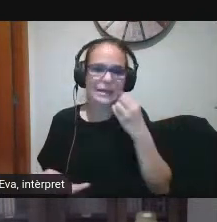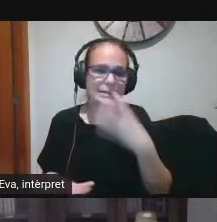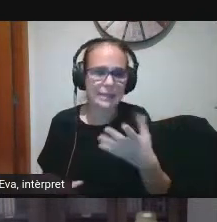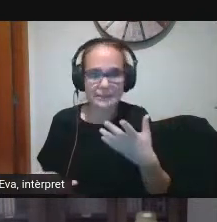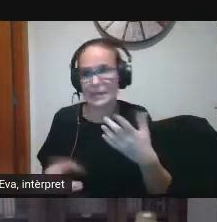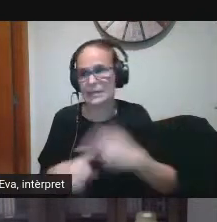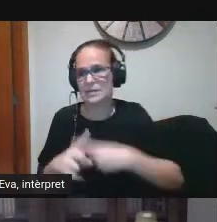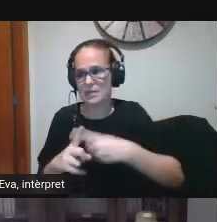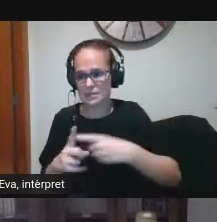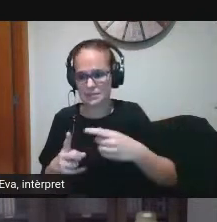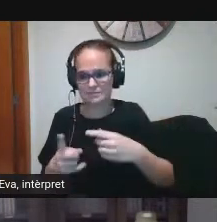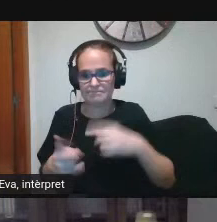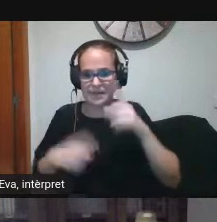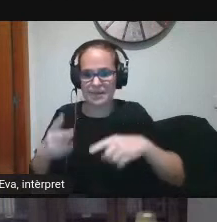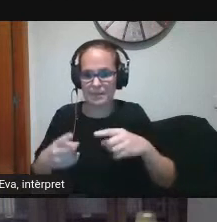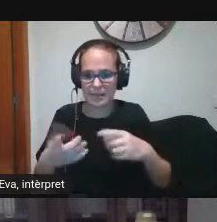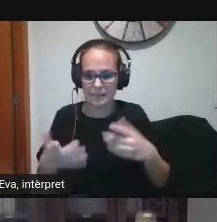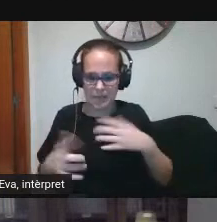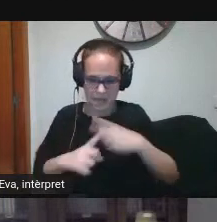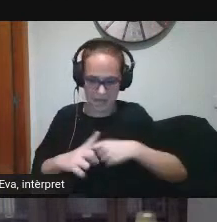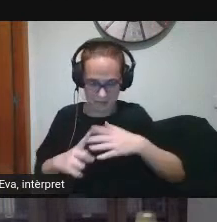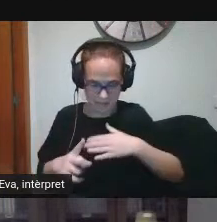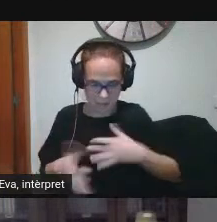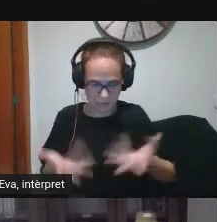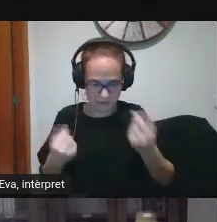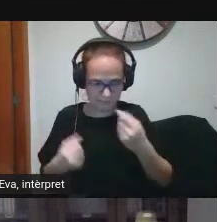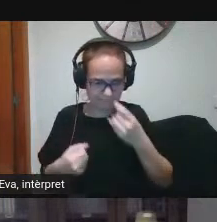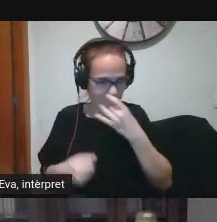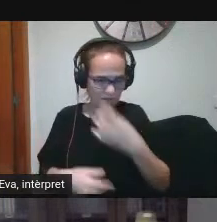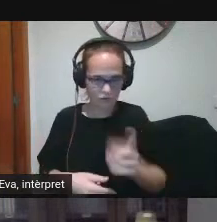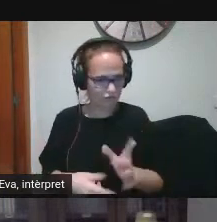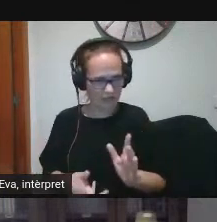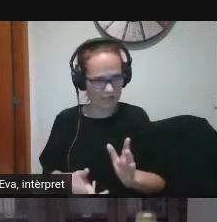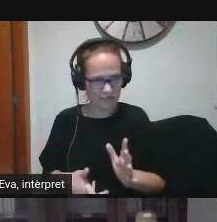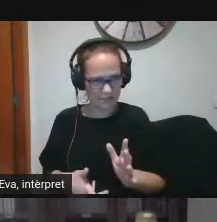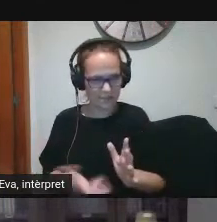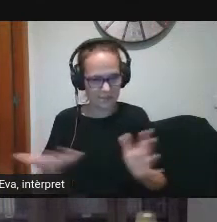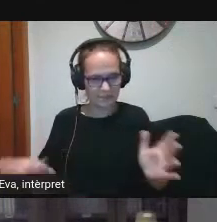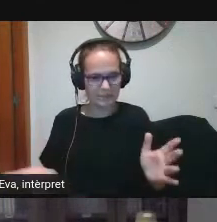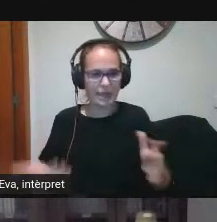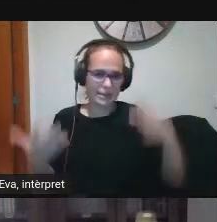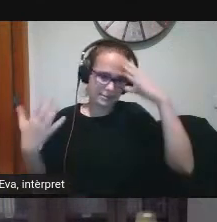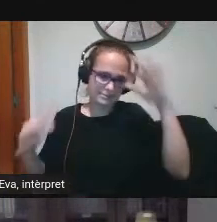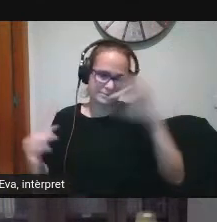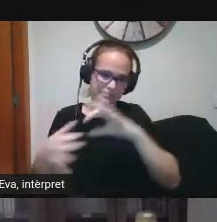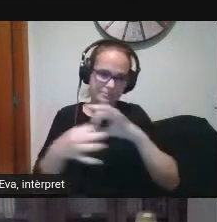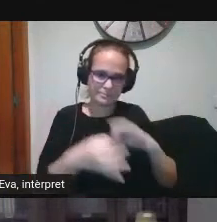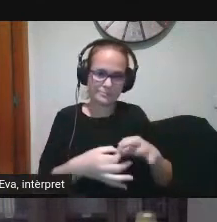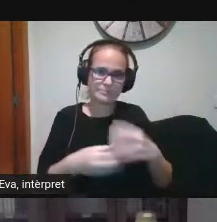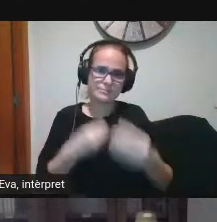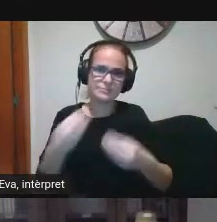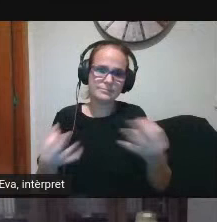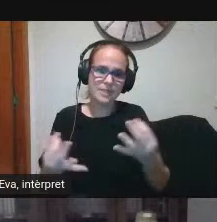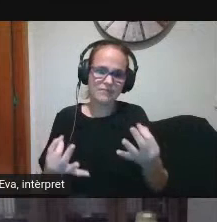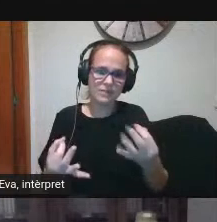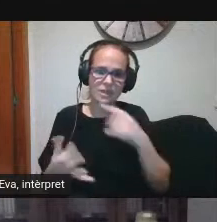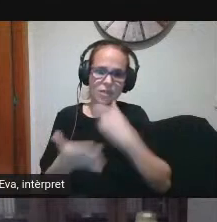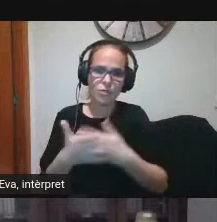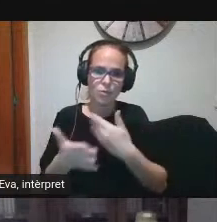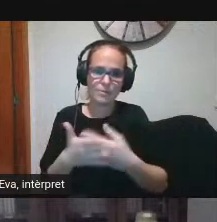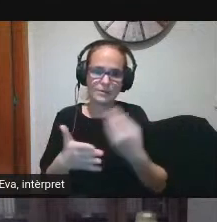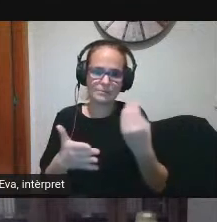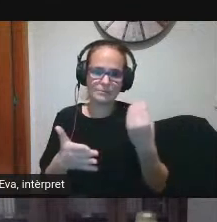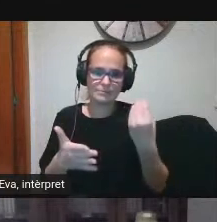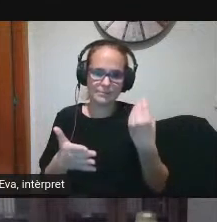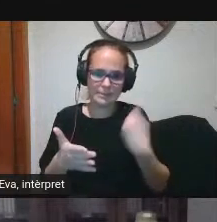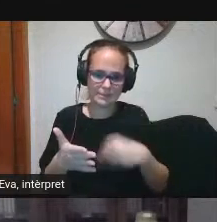és que no és tan senzill saber quin és el meu nivell de competència digital en aquest sentit el que hem fet ha sigut agafar el document aquest que us